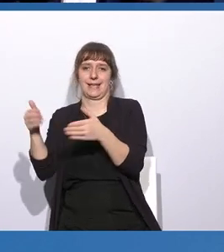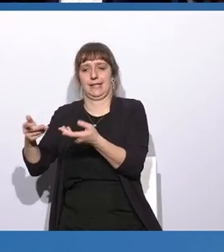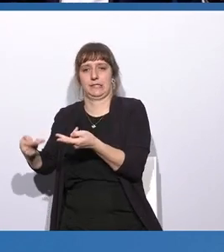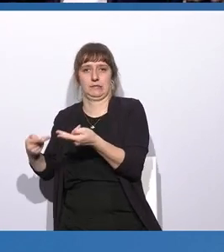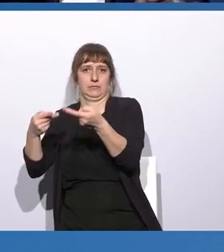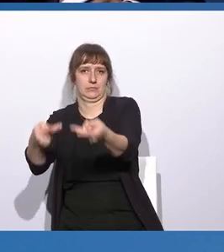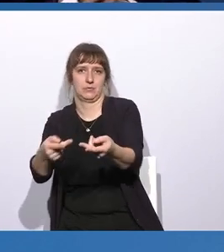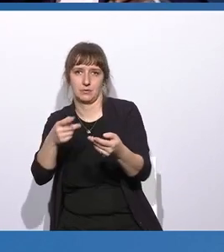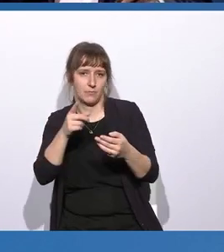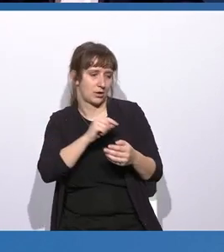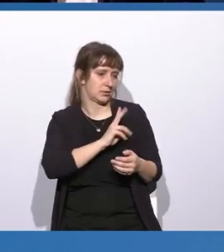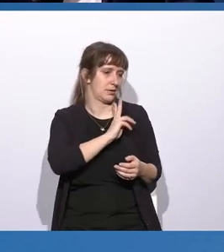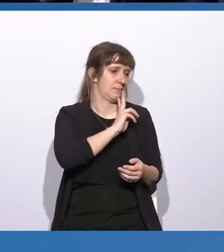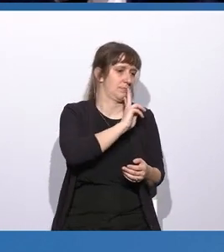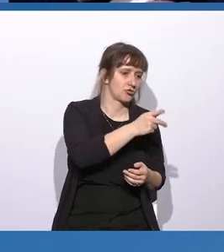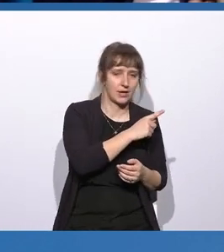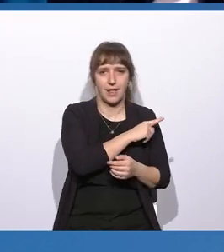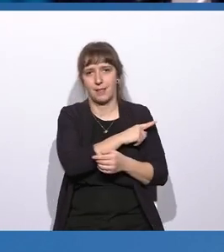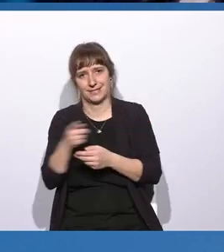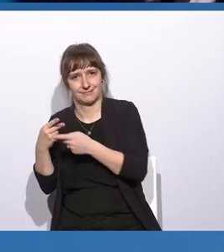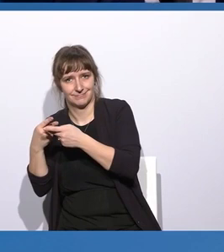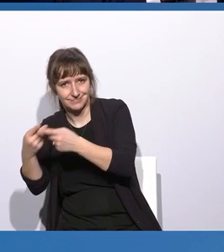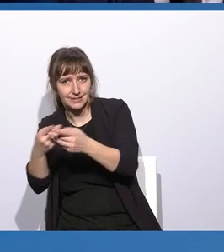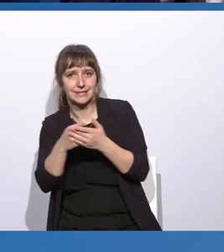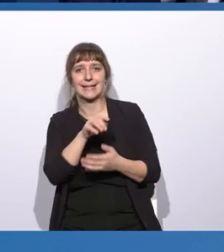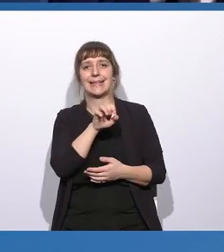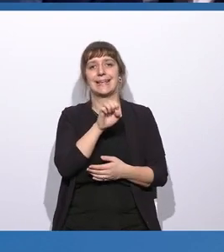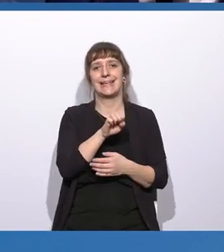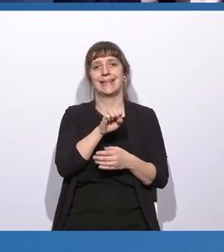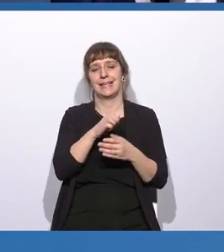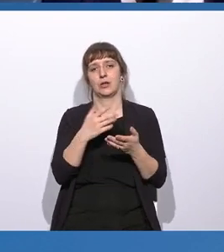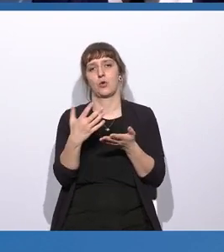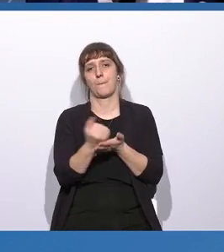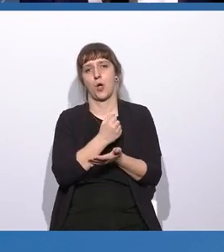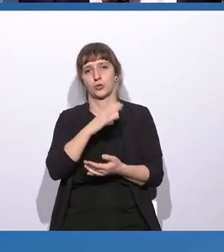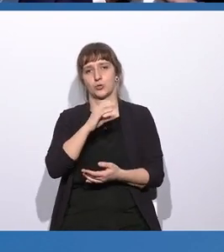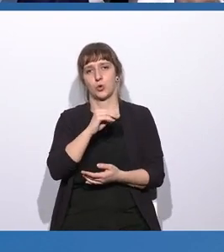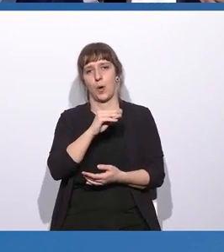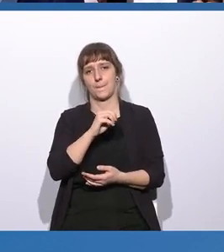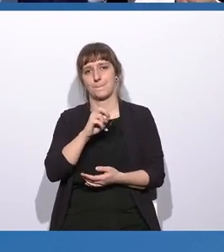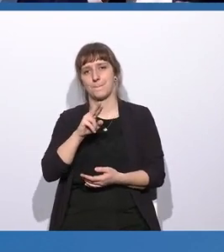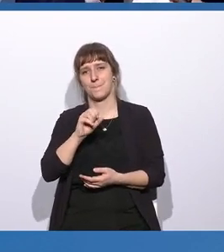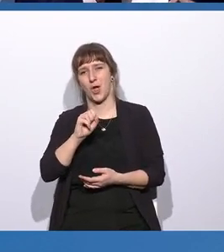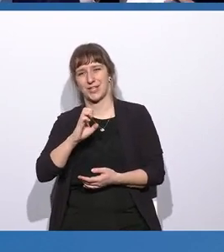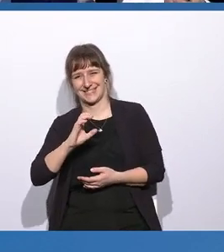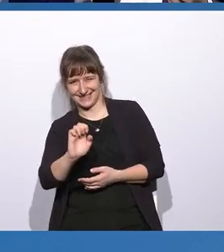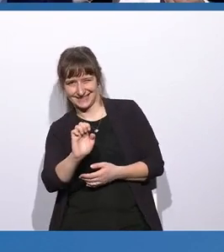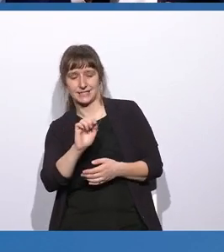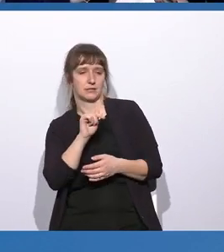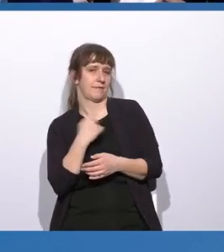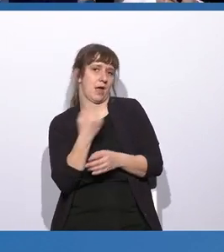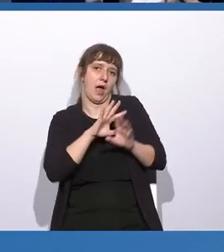ganze Wertschöpfungskette im Rahmen des E-Commerces ab. In dem Bereich fallen eine Unmengen an Daten an. Und es ist für uns